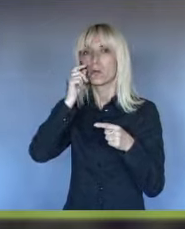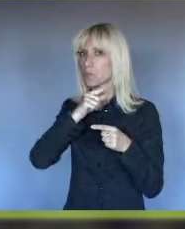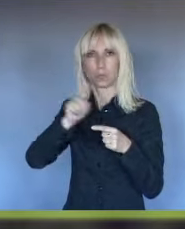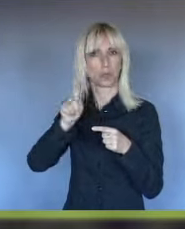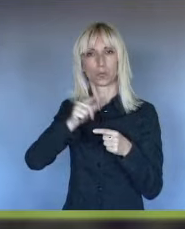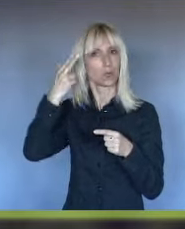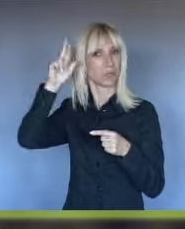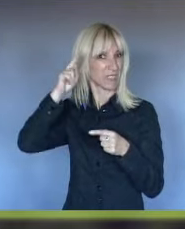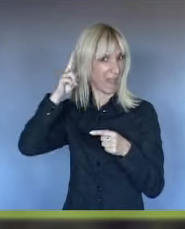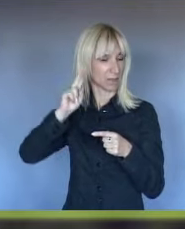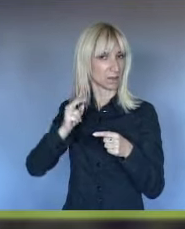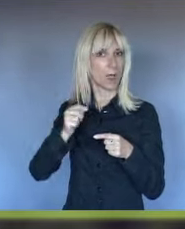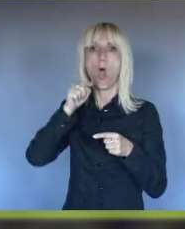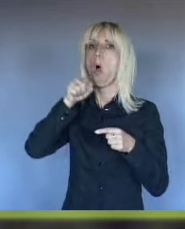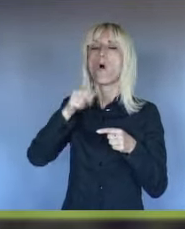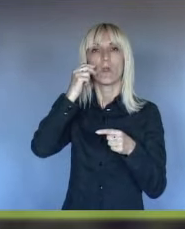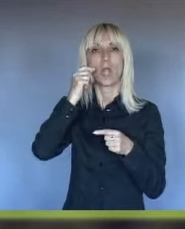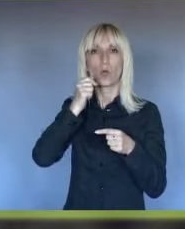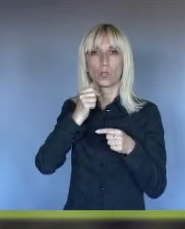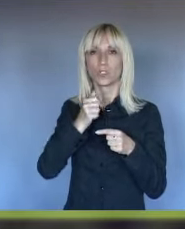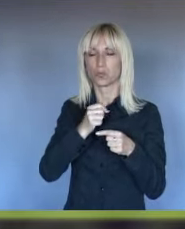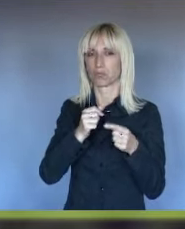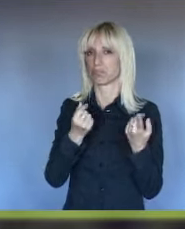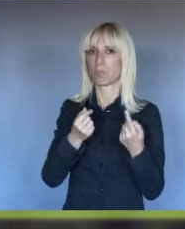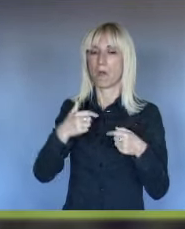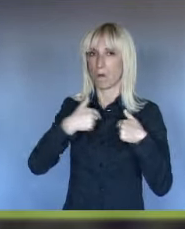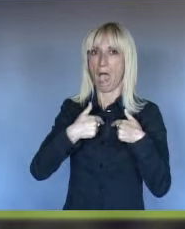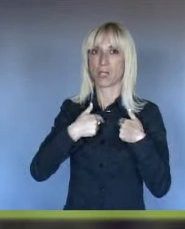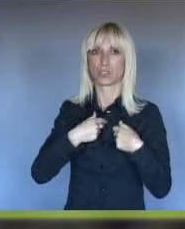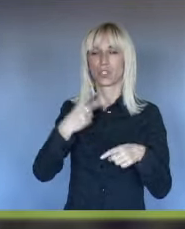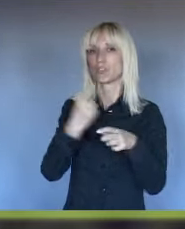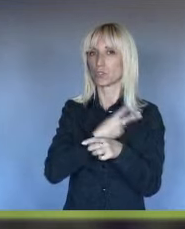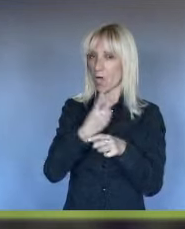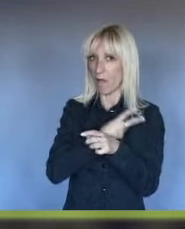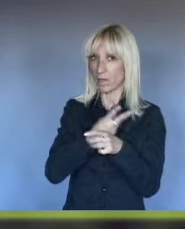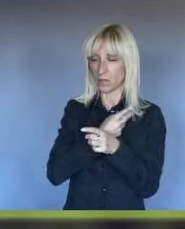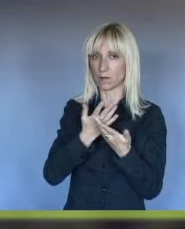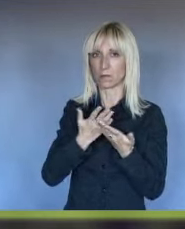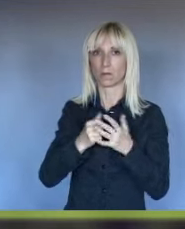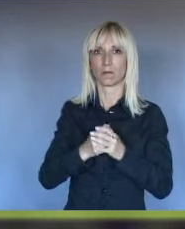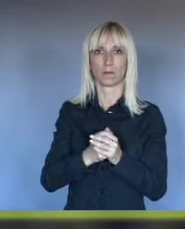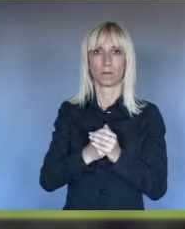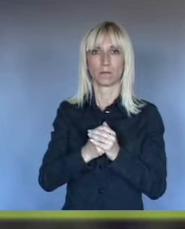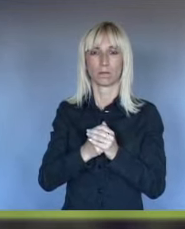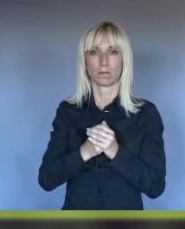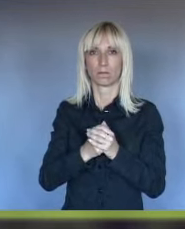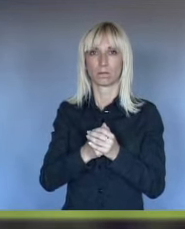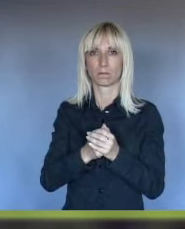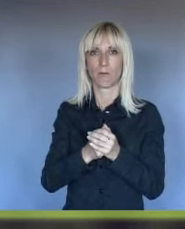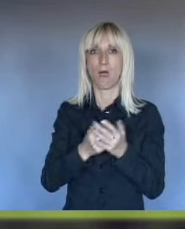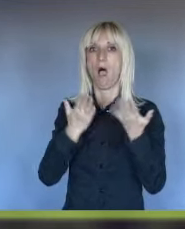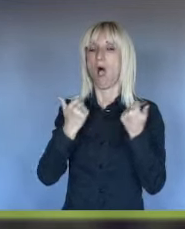strani državljani. Doležimo do jedne besmislice, jer prvo nisu stranci, naši su državljani,